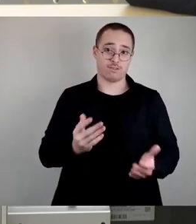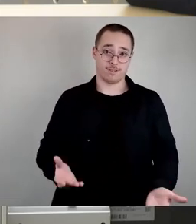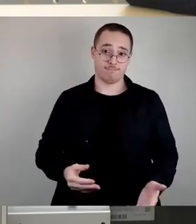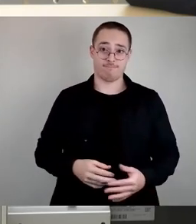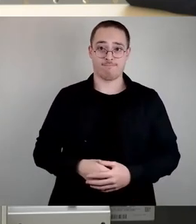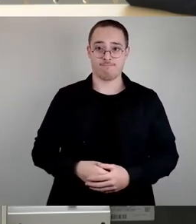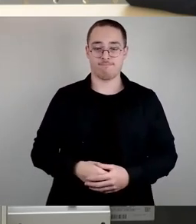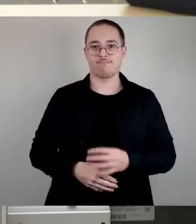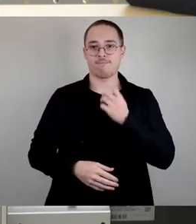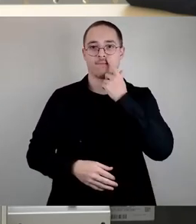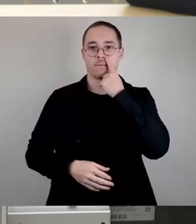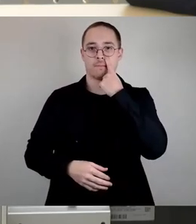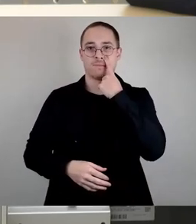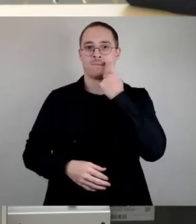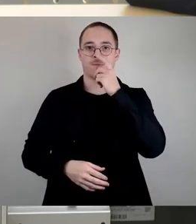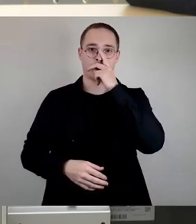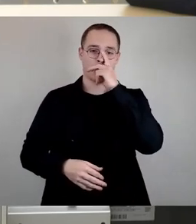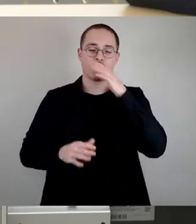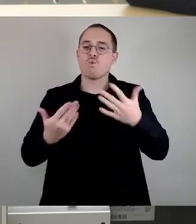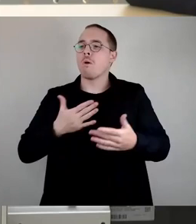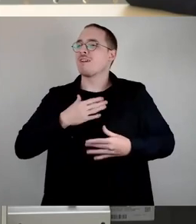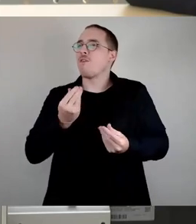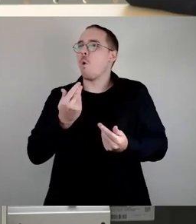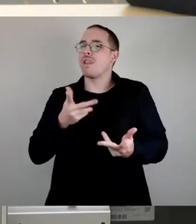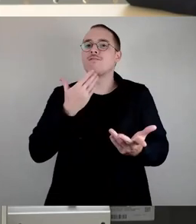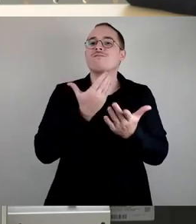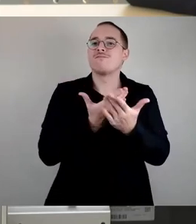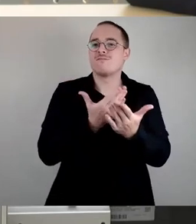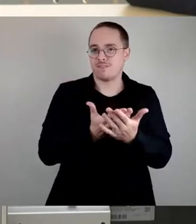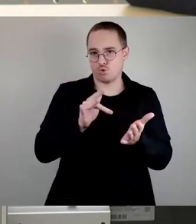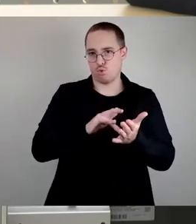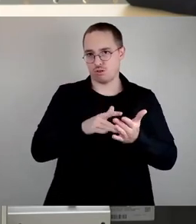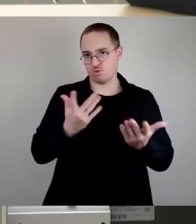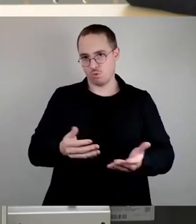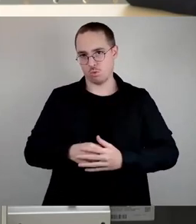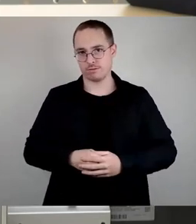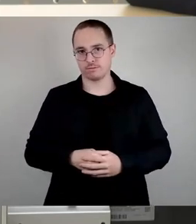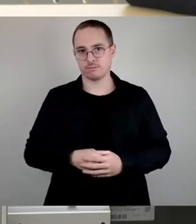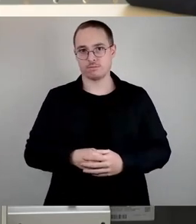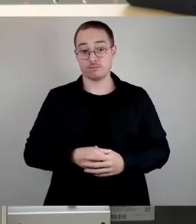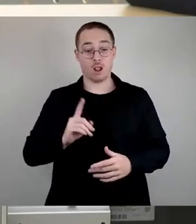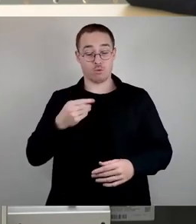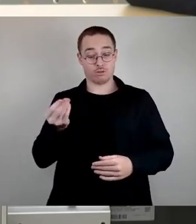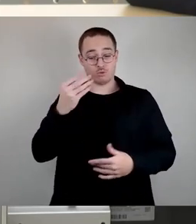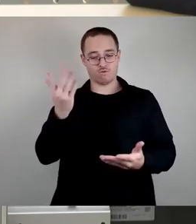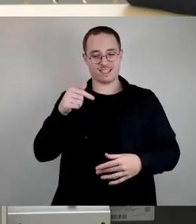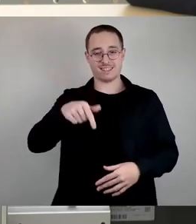Objektive Gründe. Das Objekt befindet sich mitten in einem Wohngebiet, einem sehr eng bebauten Wohngebiet